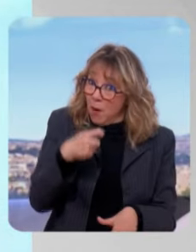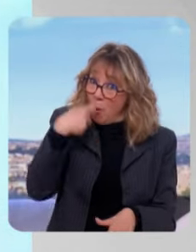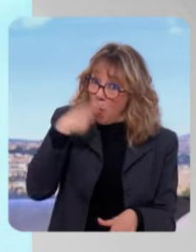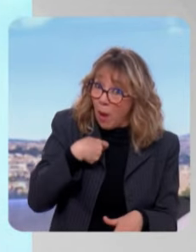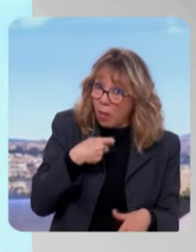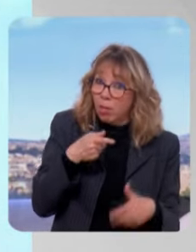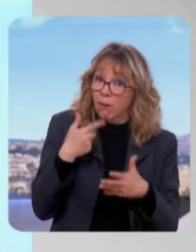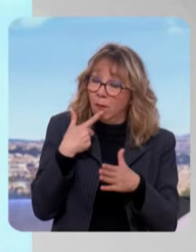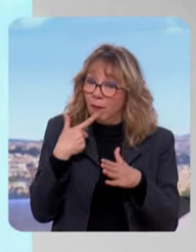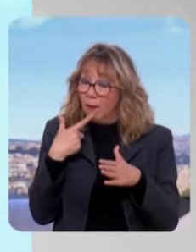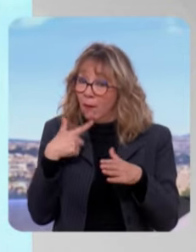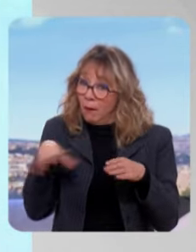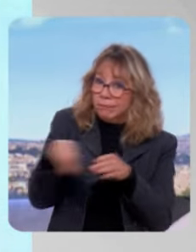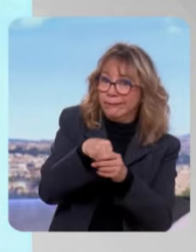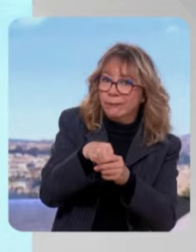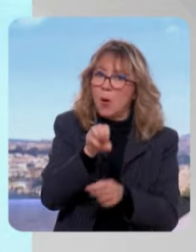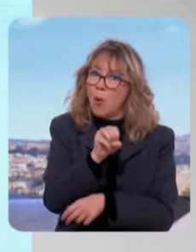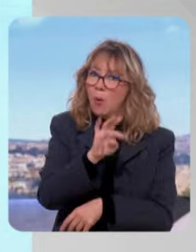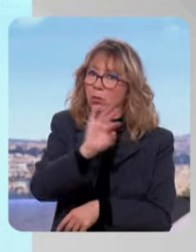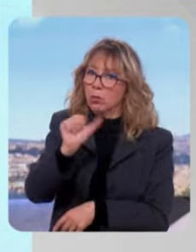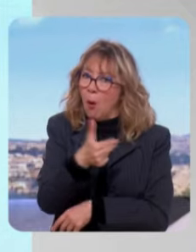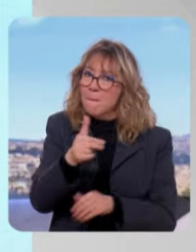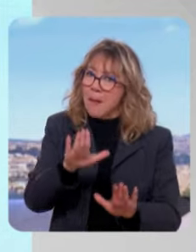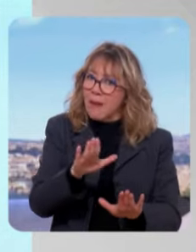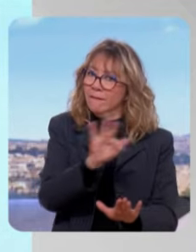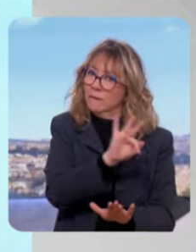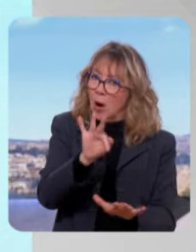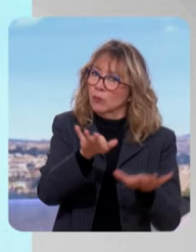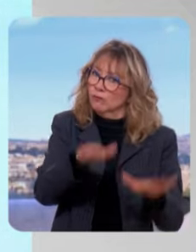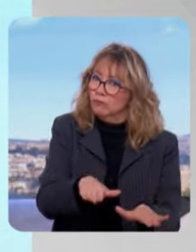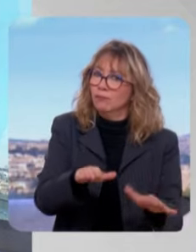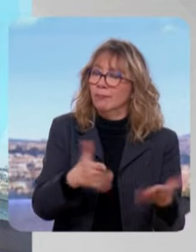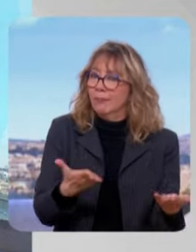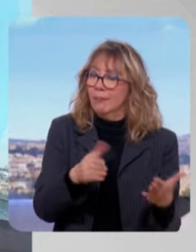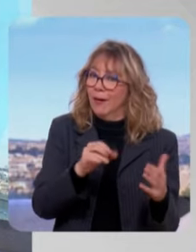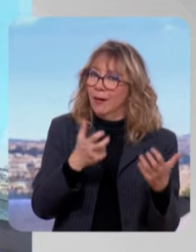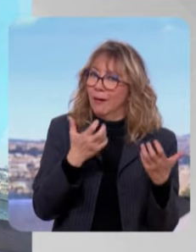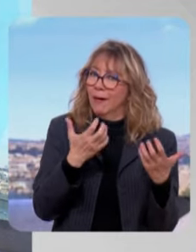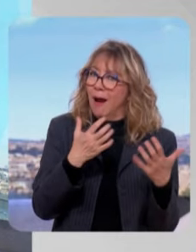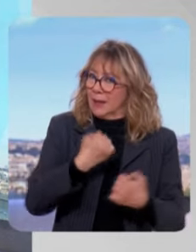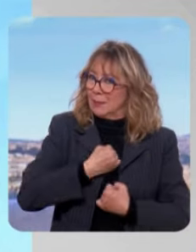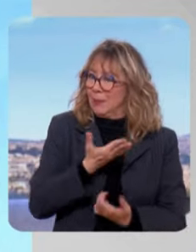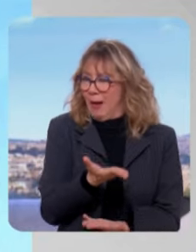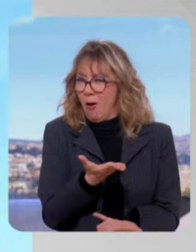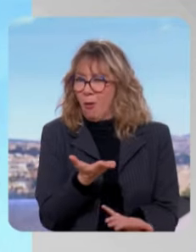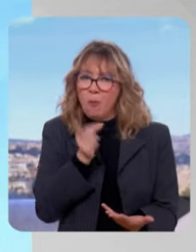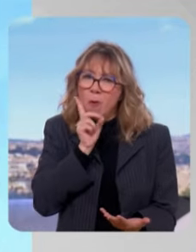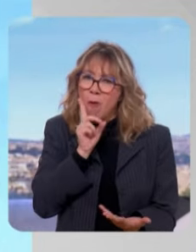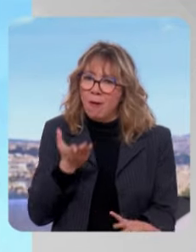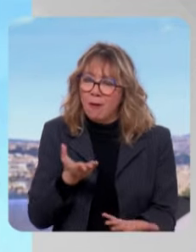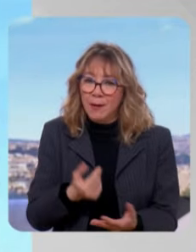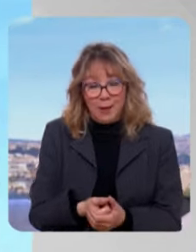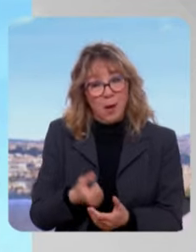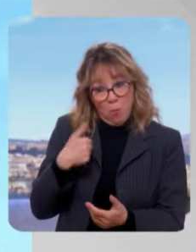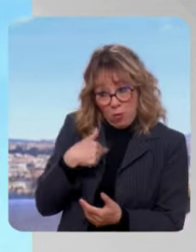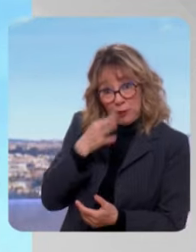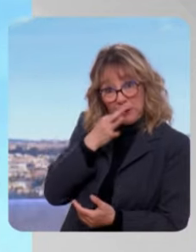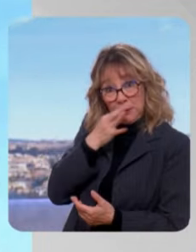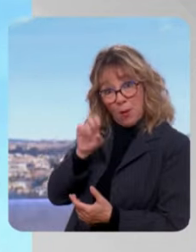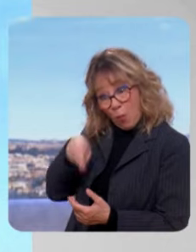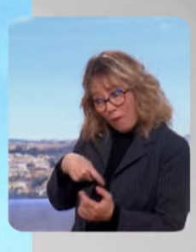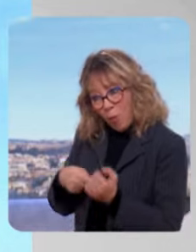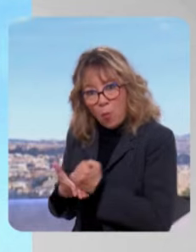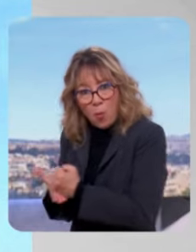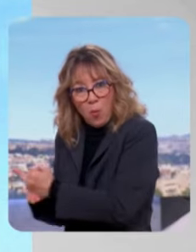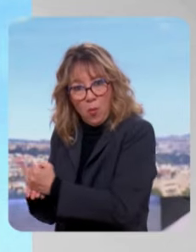êtes favorable à ce que la France y reste. Donc l'OTAN, ce n pas une institution que vous dénoncez fondamentalement. J'ai toujours dit qu'il fallait aider les Ukrainiens face à ce qu'il se passe,